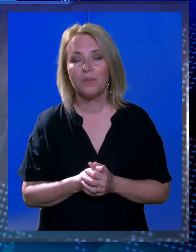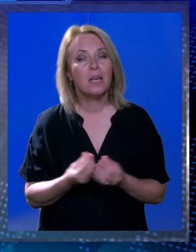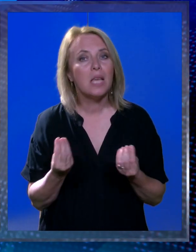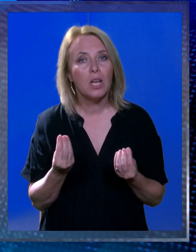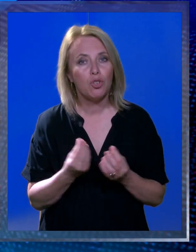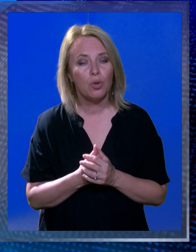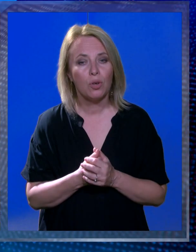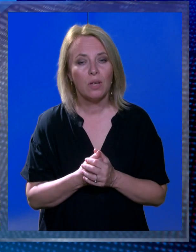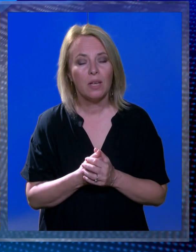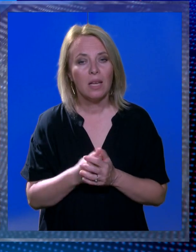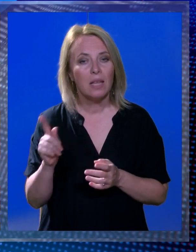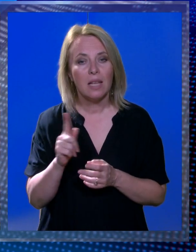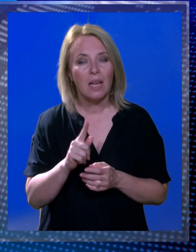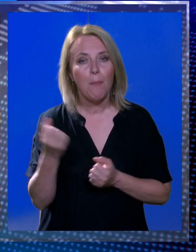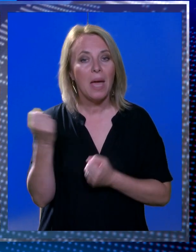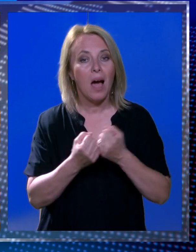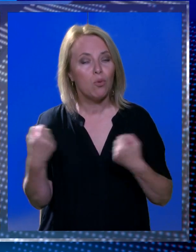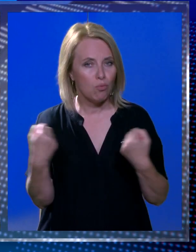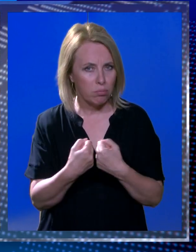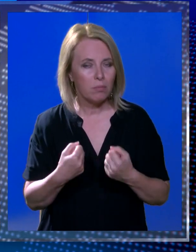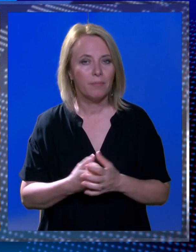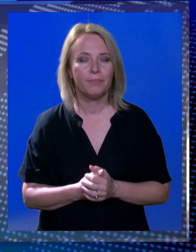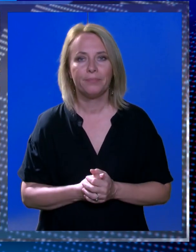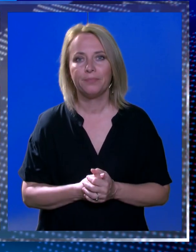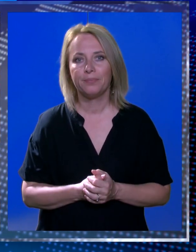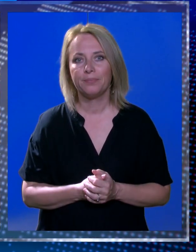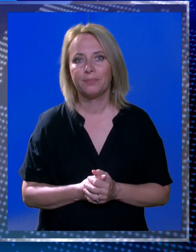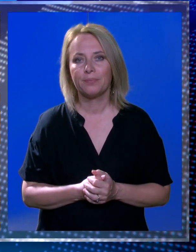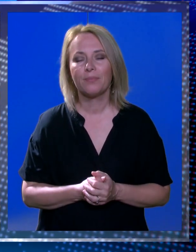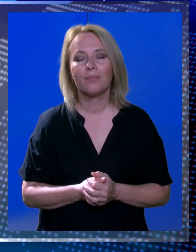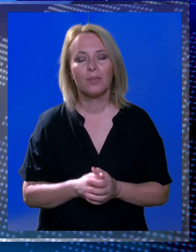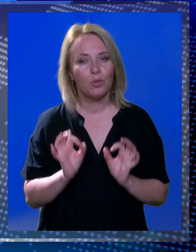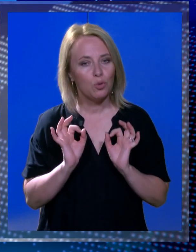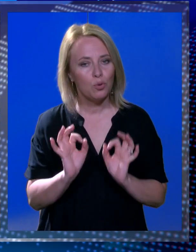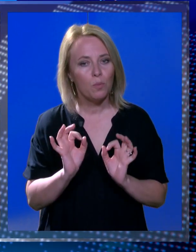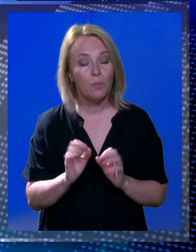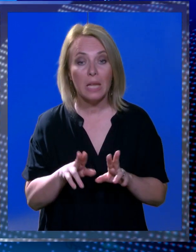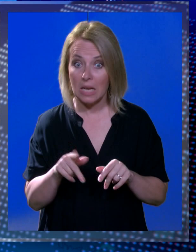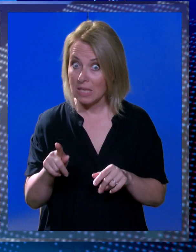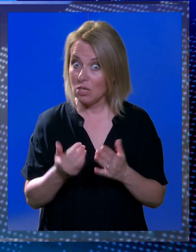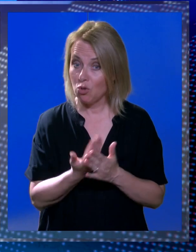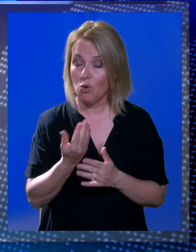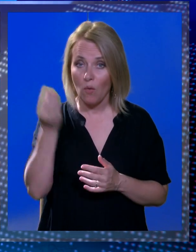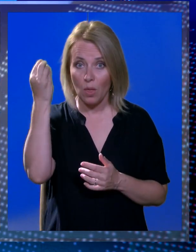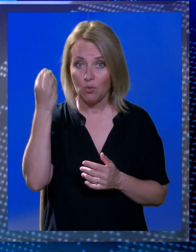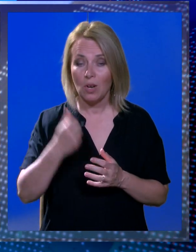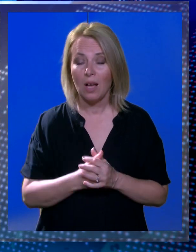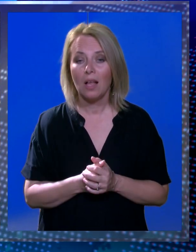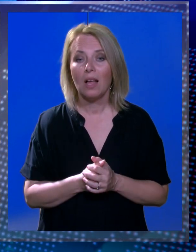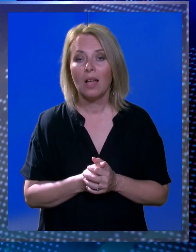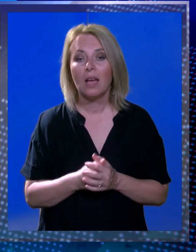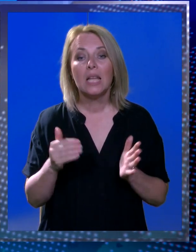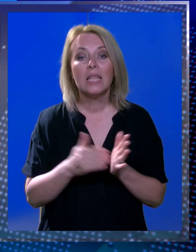lijevo. A zašto? Da ne bi auto udarilo. Bravo. Jesi li ti nešto novo naučio?